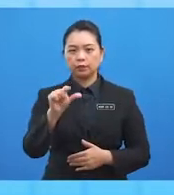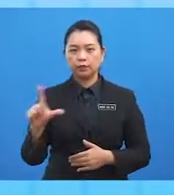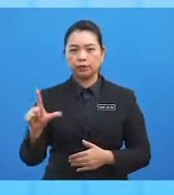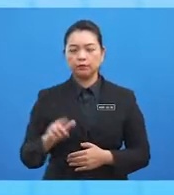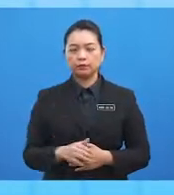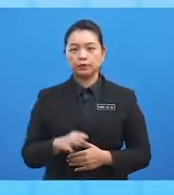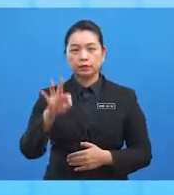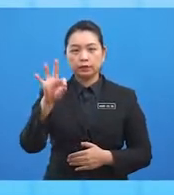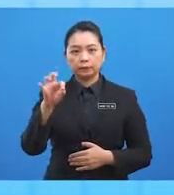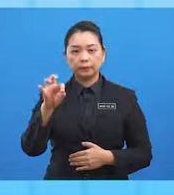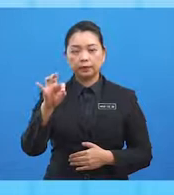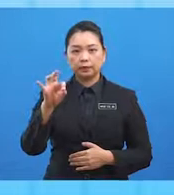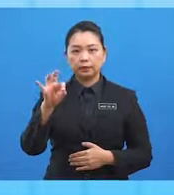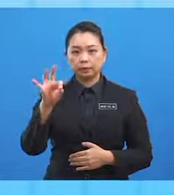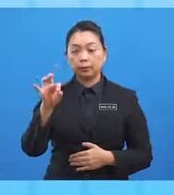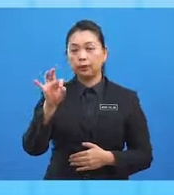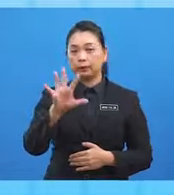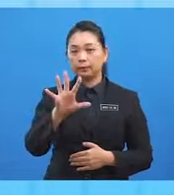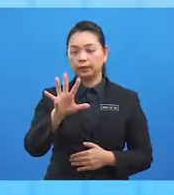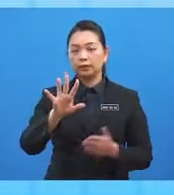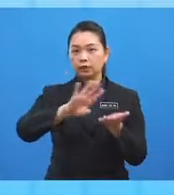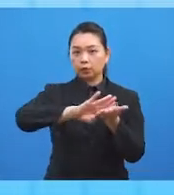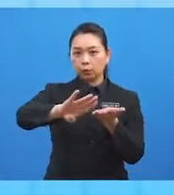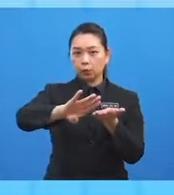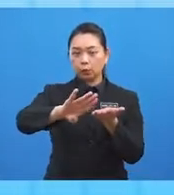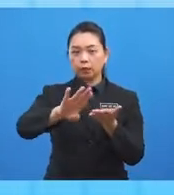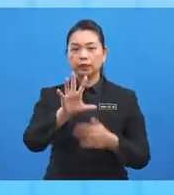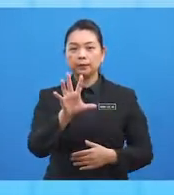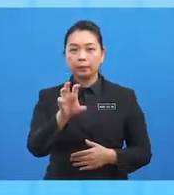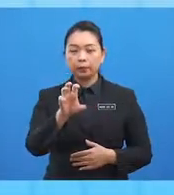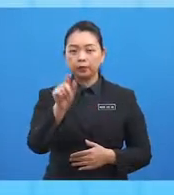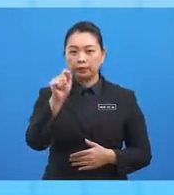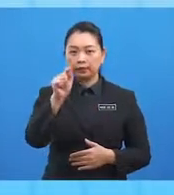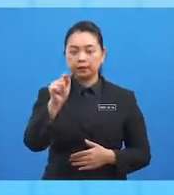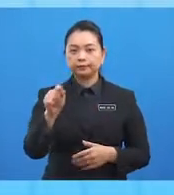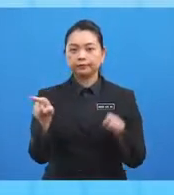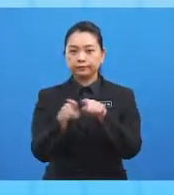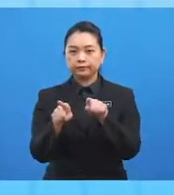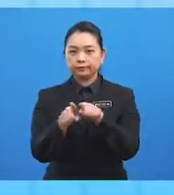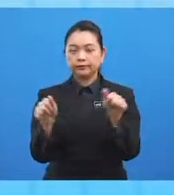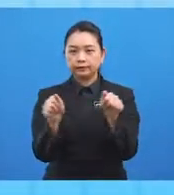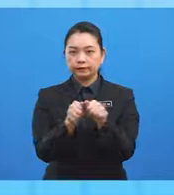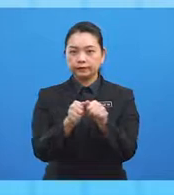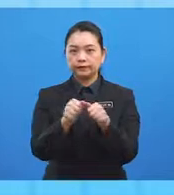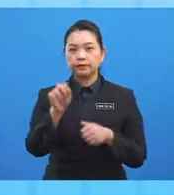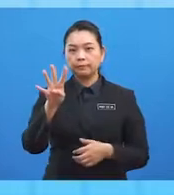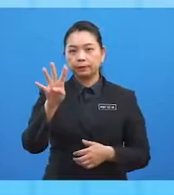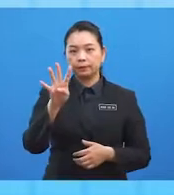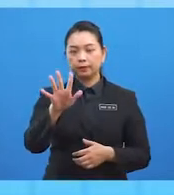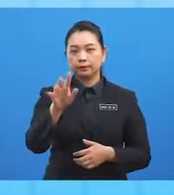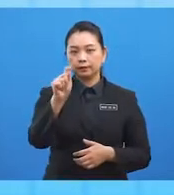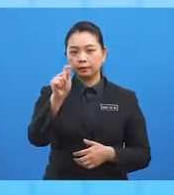95 darjah tolak 50 darjah sama dengan 40